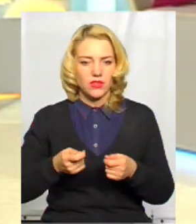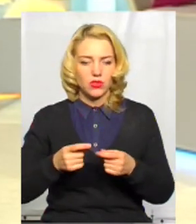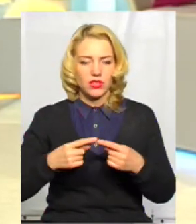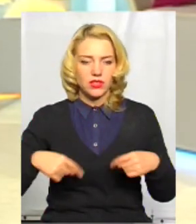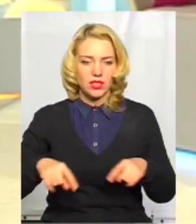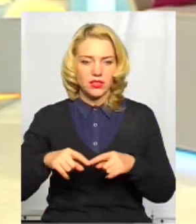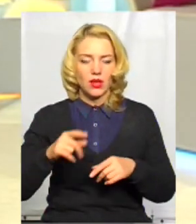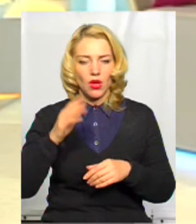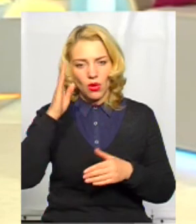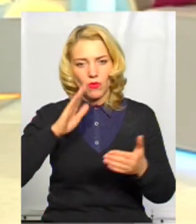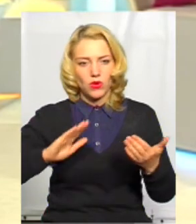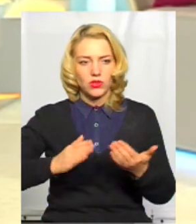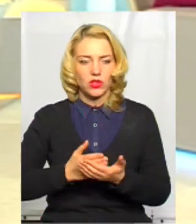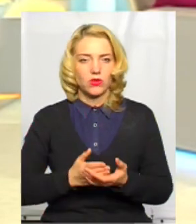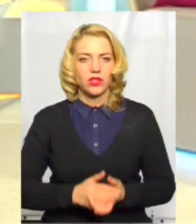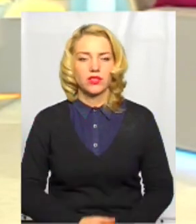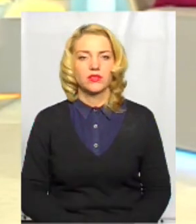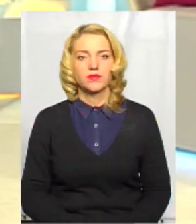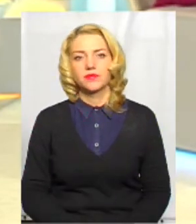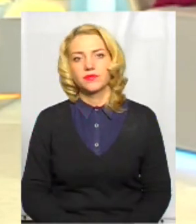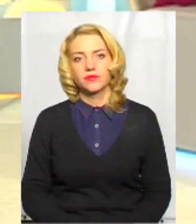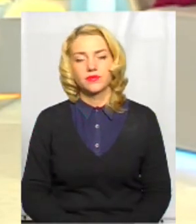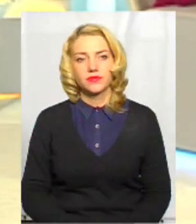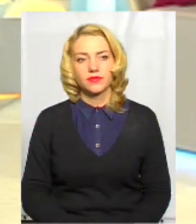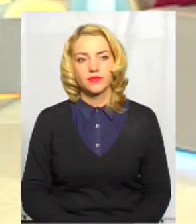національного університету Ольги Заславської. Прошу.